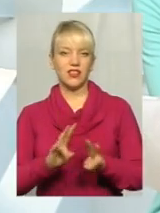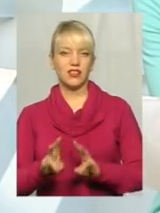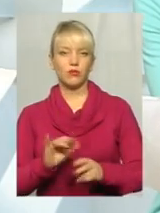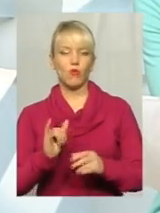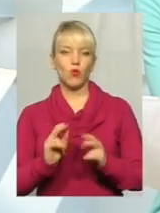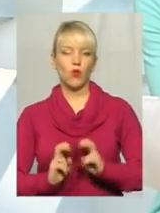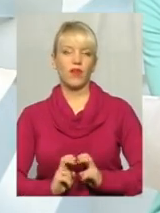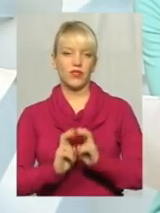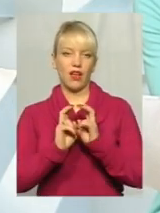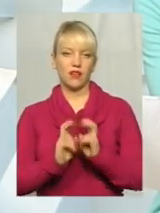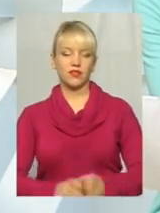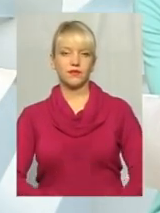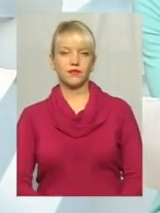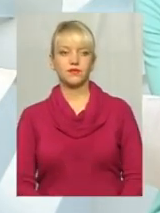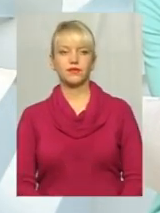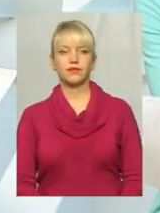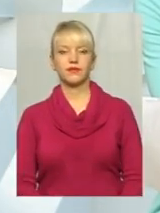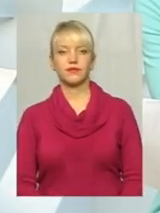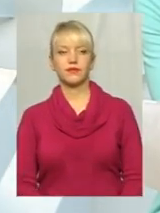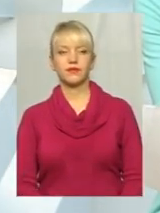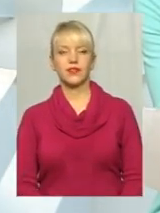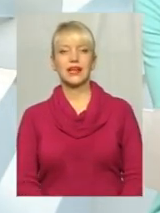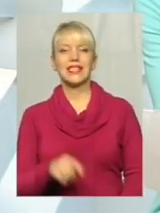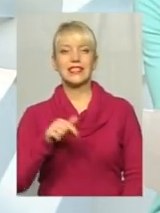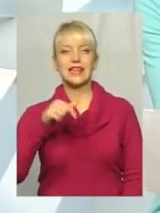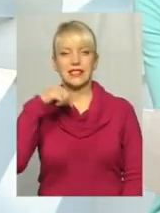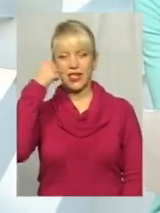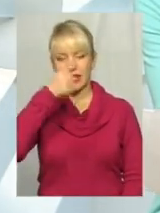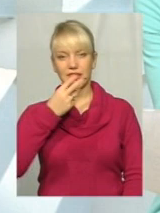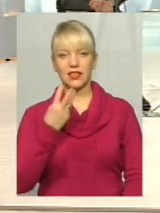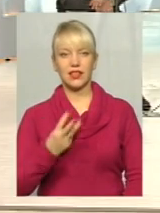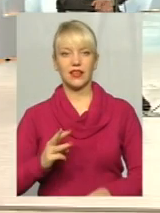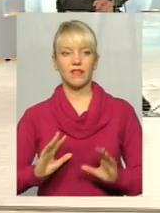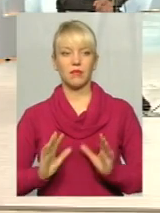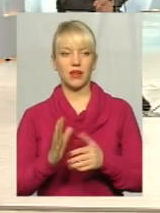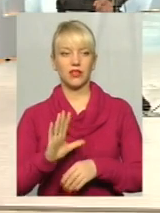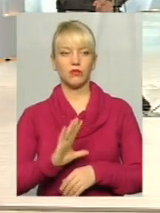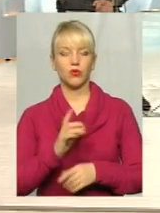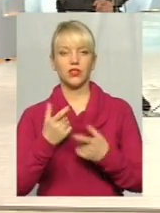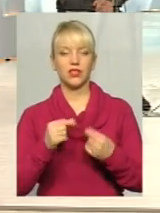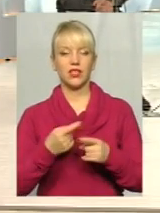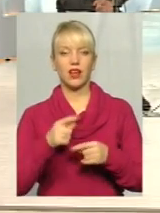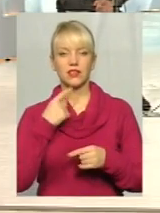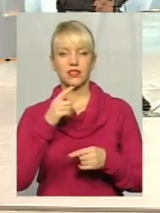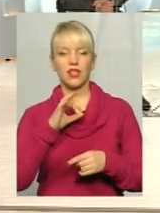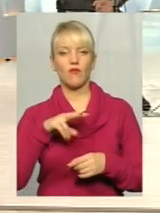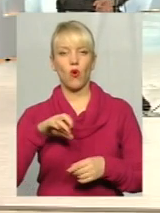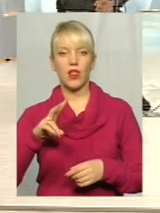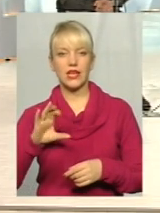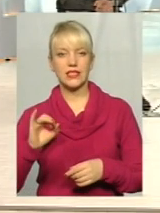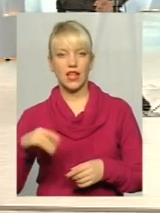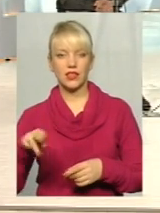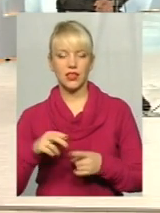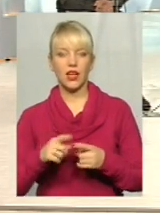ліфтах? В цьому за цей рік три випадки були, де, як сказав пан Олександр, в одному